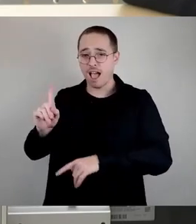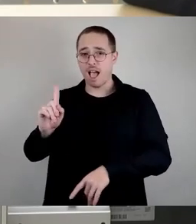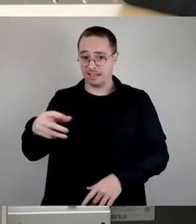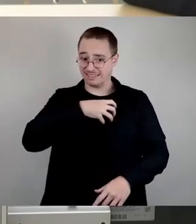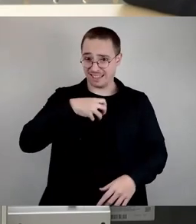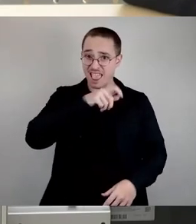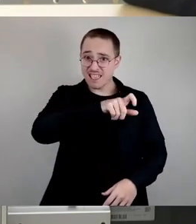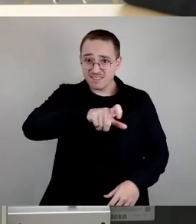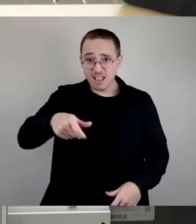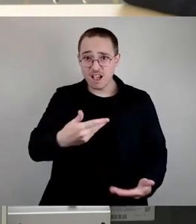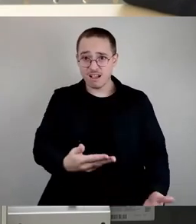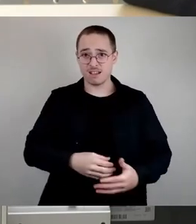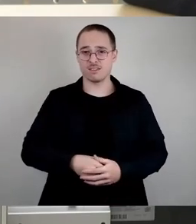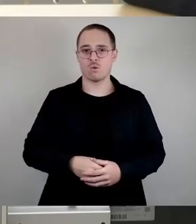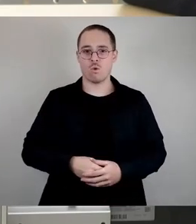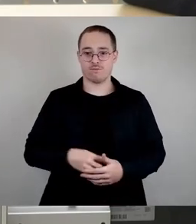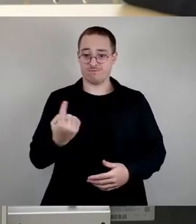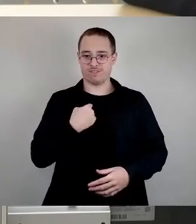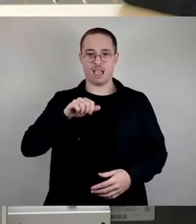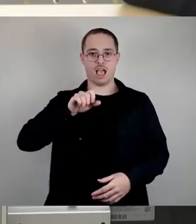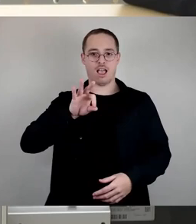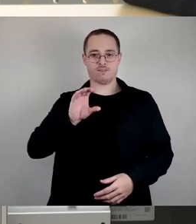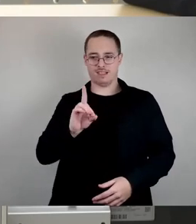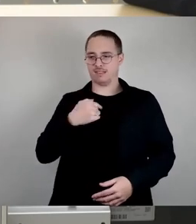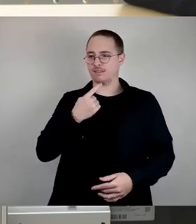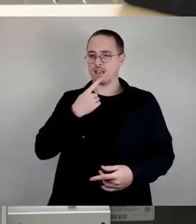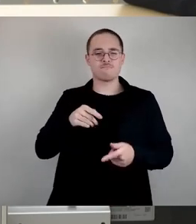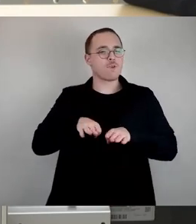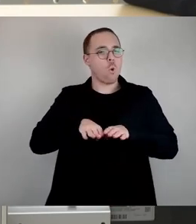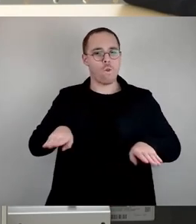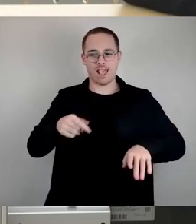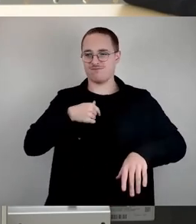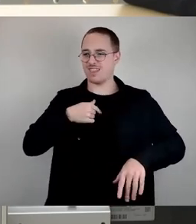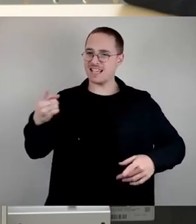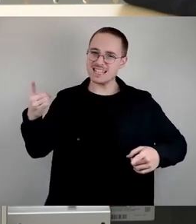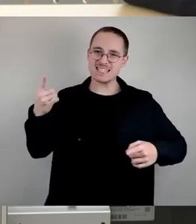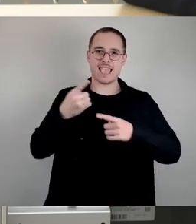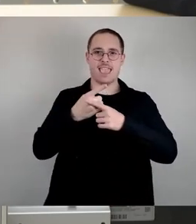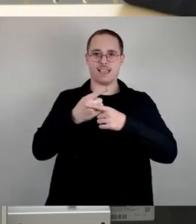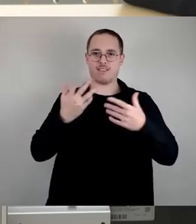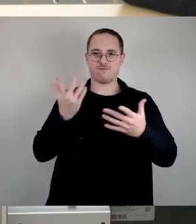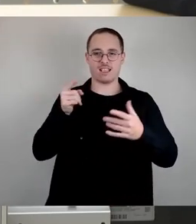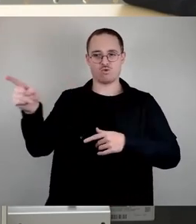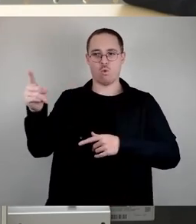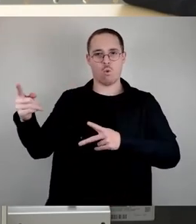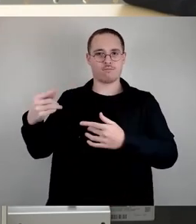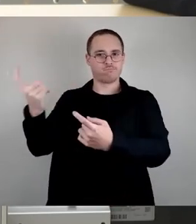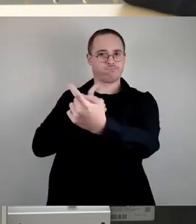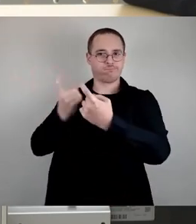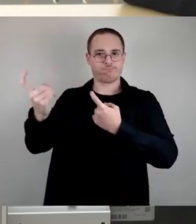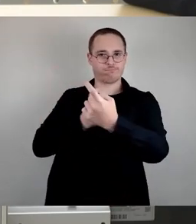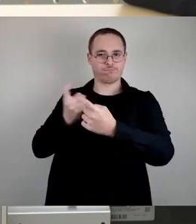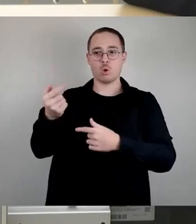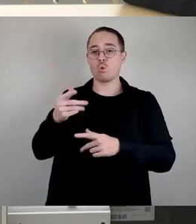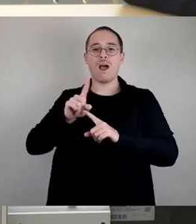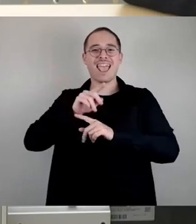gegen den ungeregelten Zuzug und vor allem die illegalen Einreisen in unser Land sind, dürfte hinlänglich bekannt sein. Aber